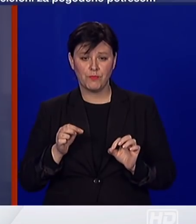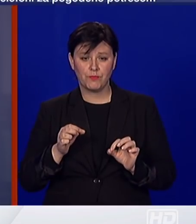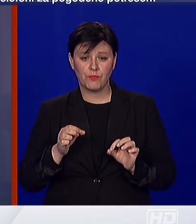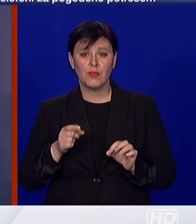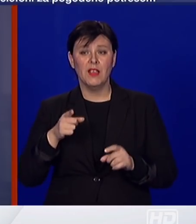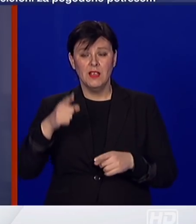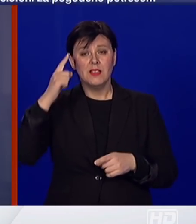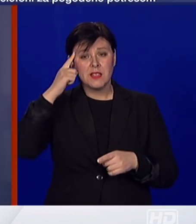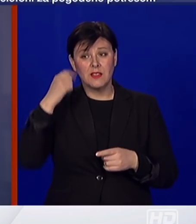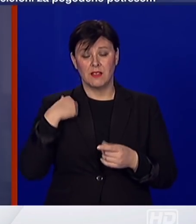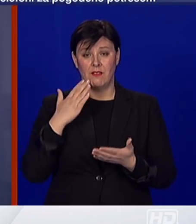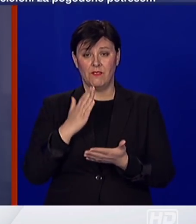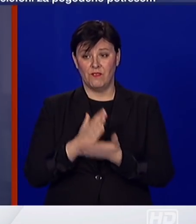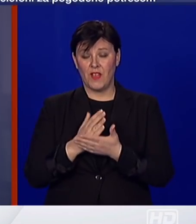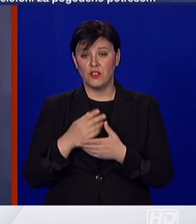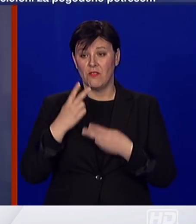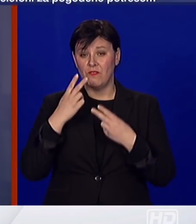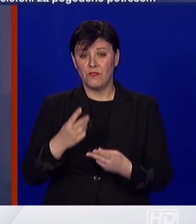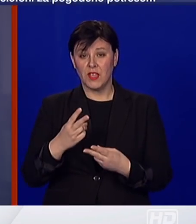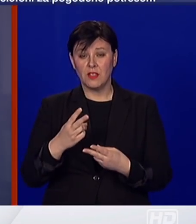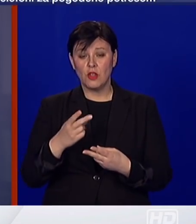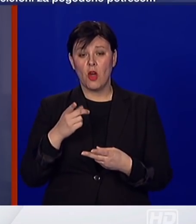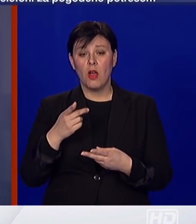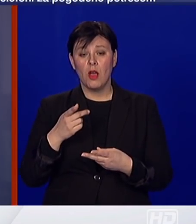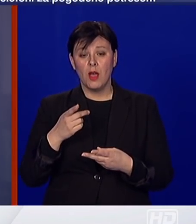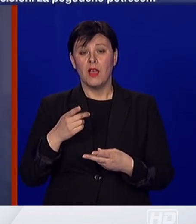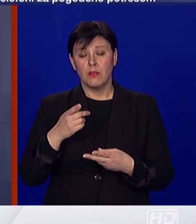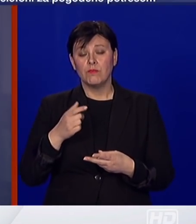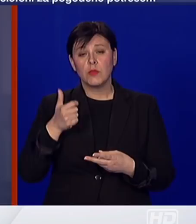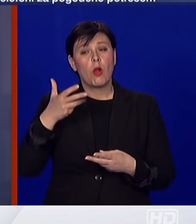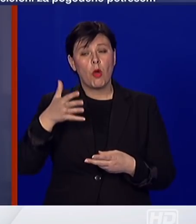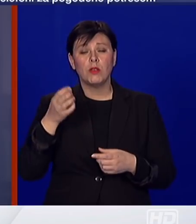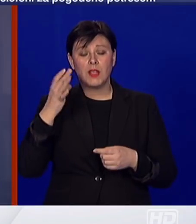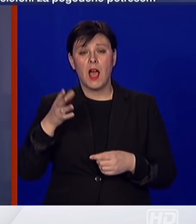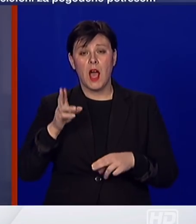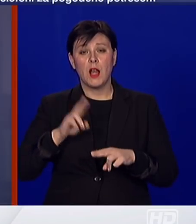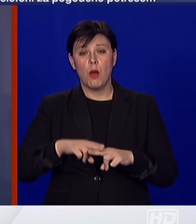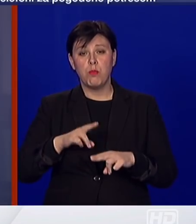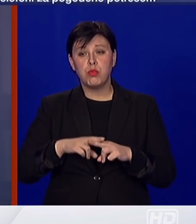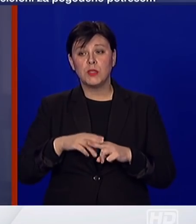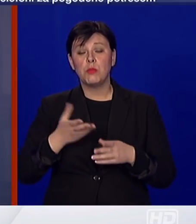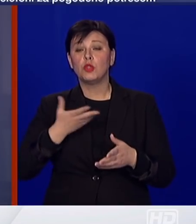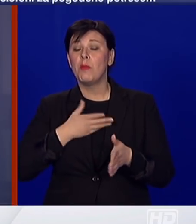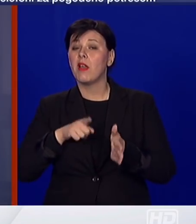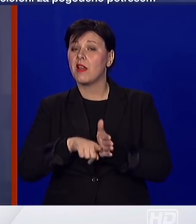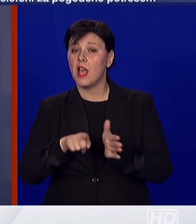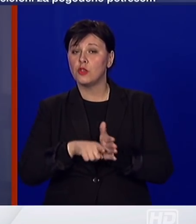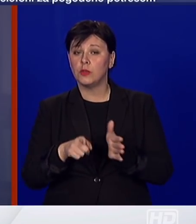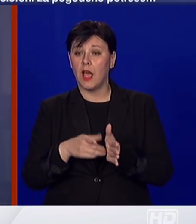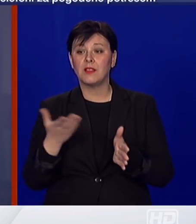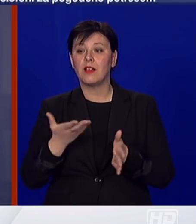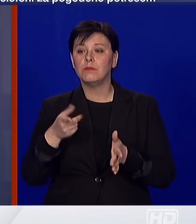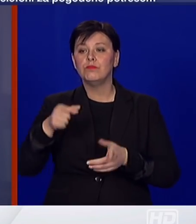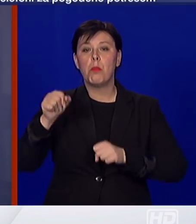što znate, to se ne vidi odmah, nego je potrebno neko vrijeme. Nećemo vjerojatno imati rezultate takvog